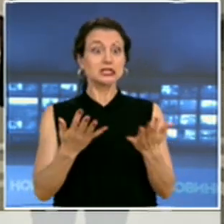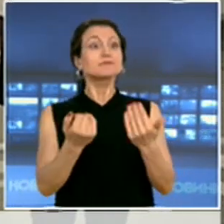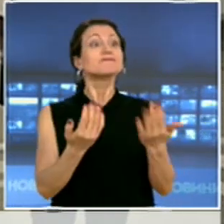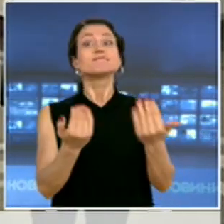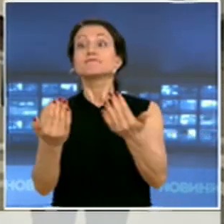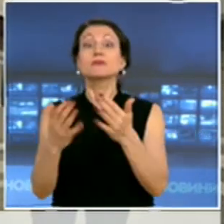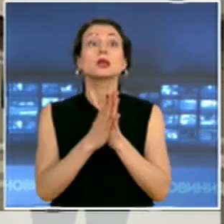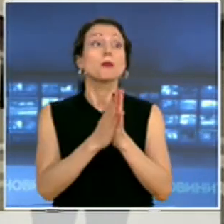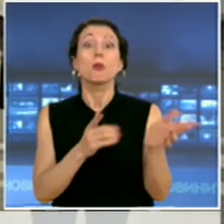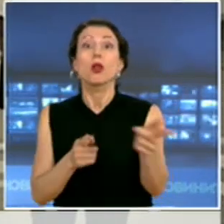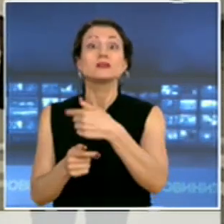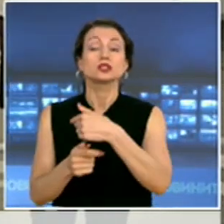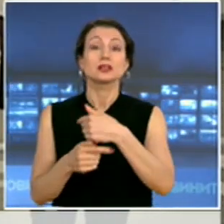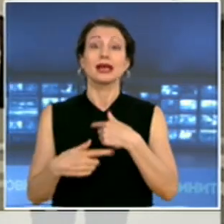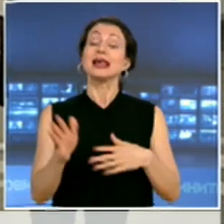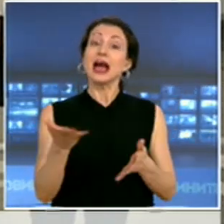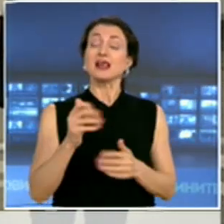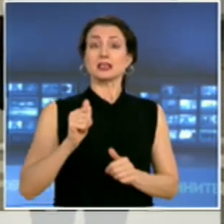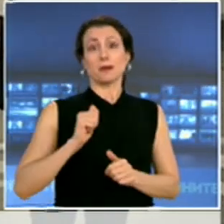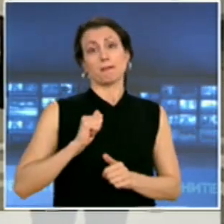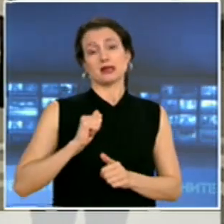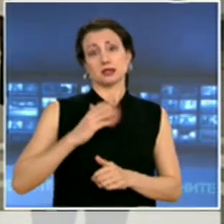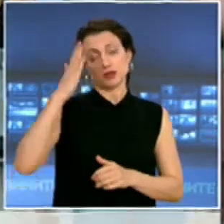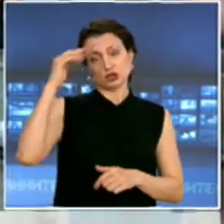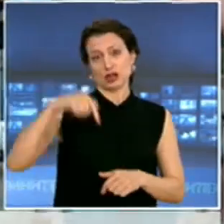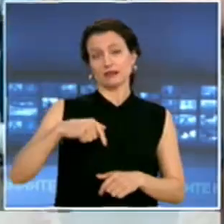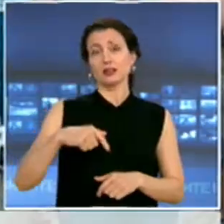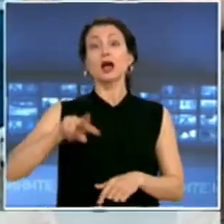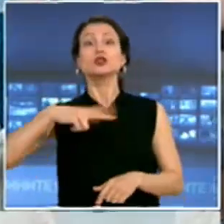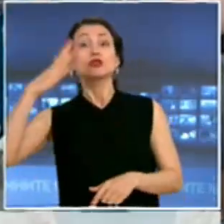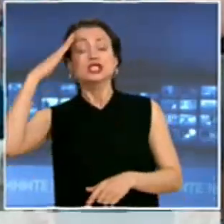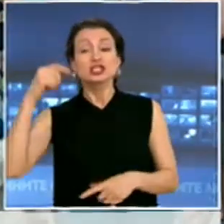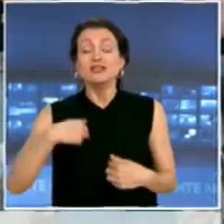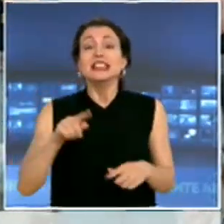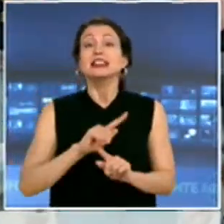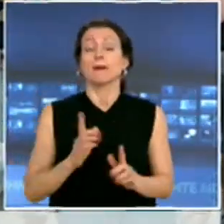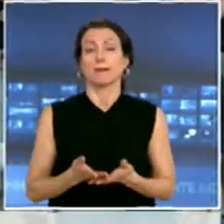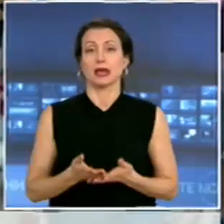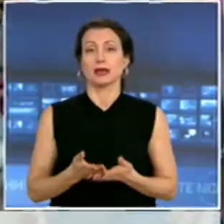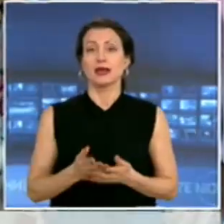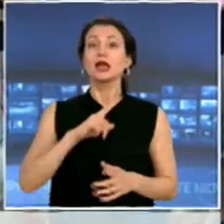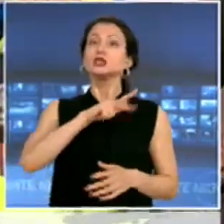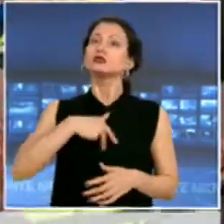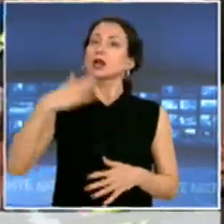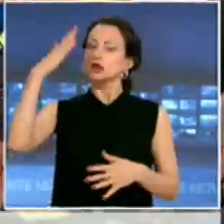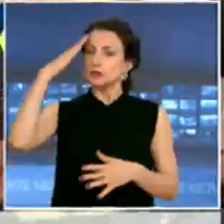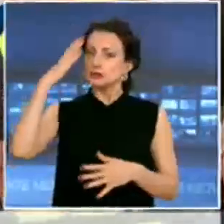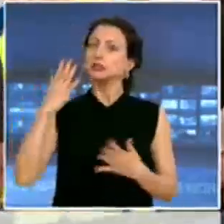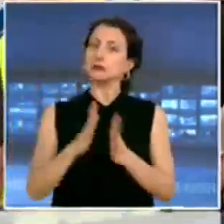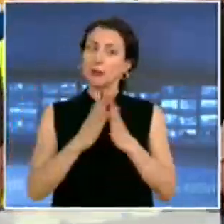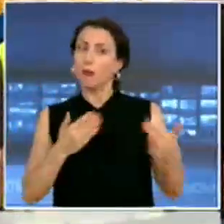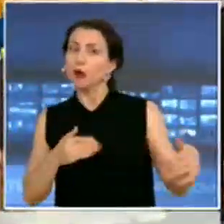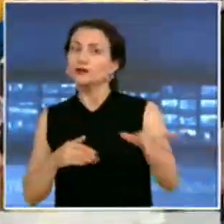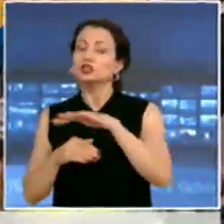да пазим държавата, защото ние друга държава си нямаме. Социалният министр Деница Сачева призова, цитирам, да не мислим как да